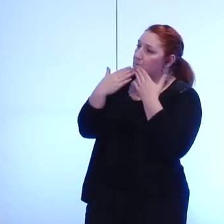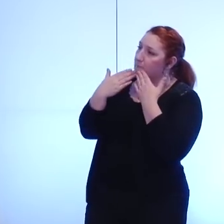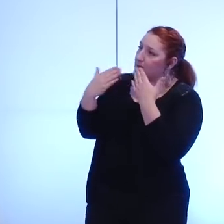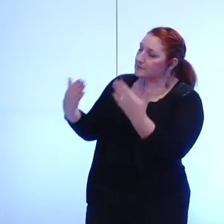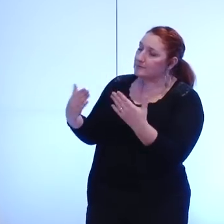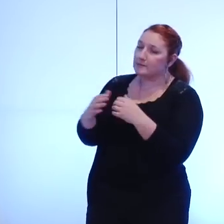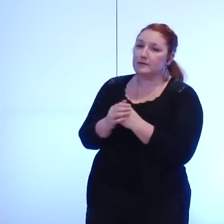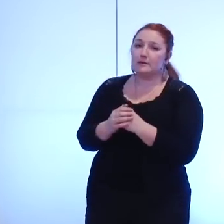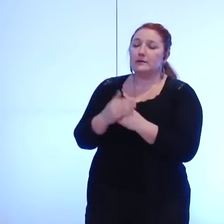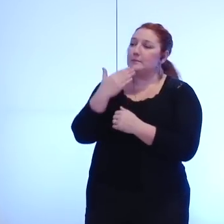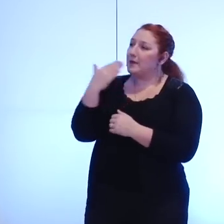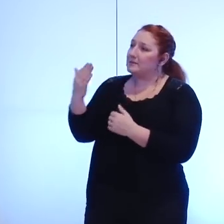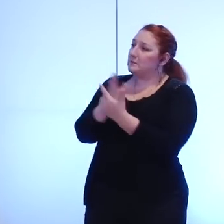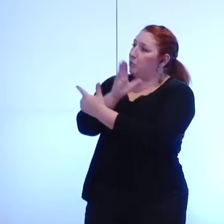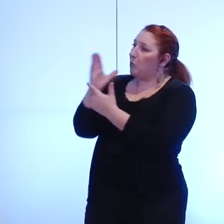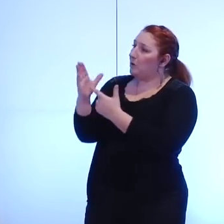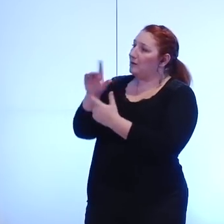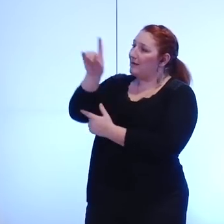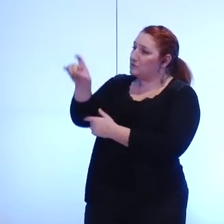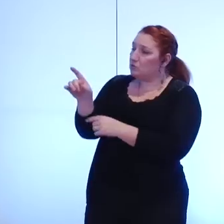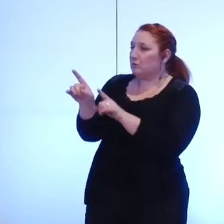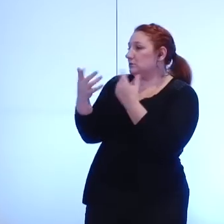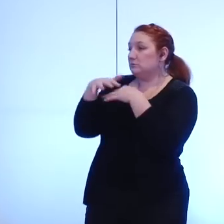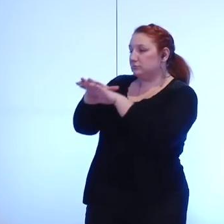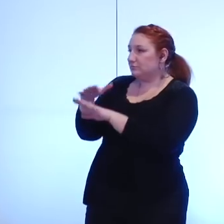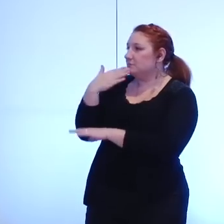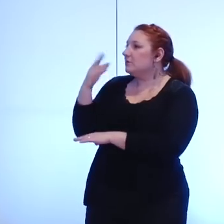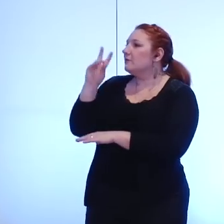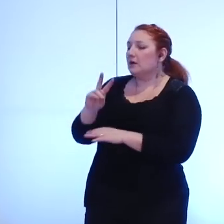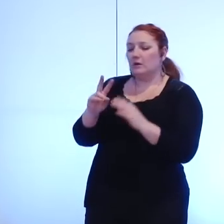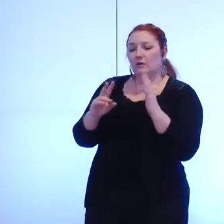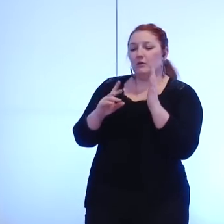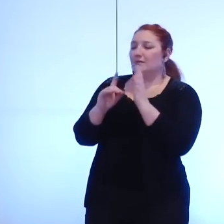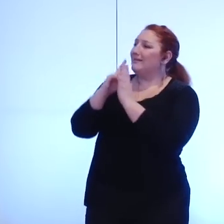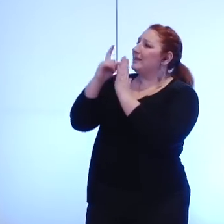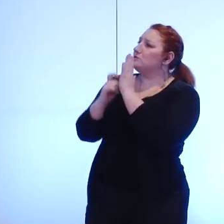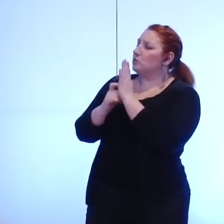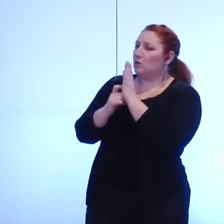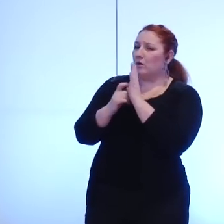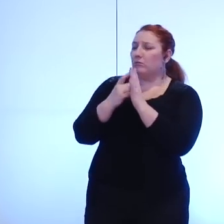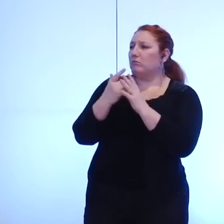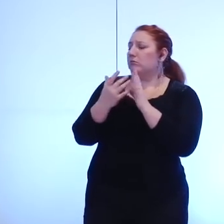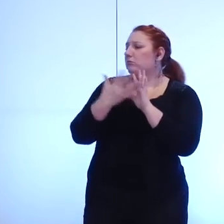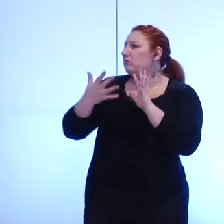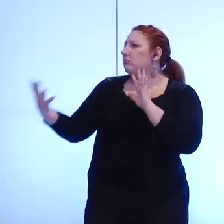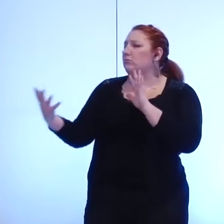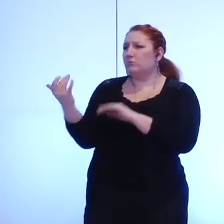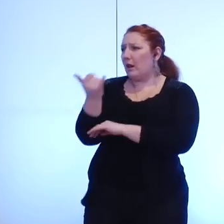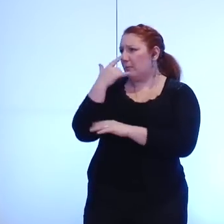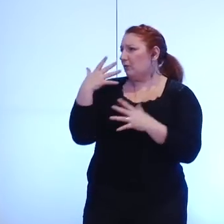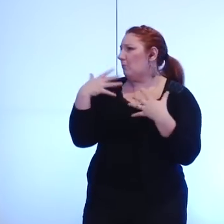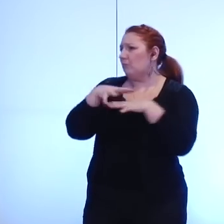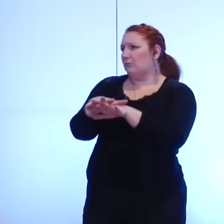nous considérons que ces questions ne méritent pas de grand développement, nous avons préféré les intégrer dans une seule question. Monsieur le maire, vous avez